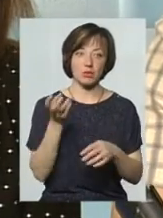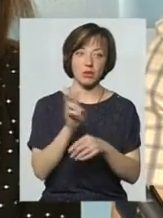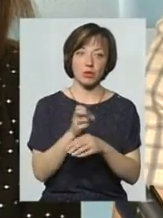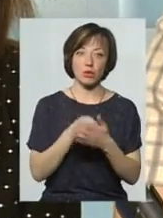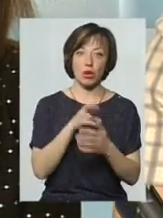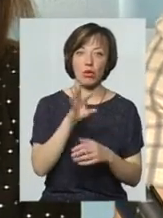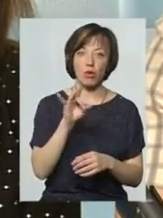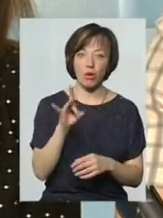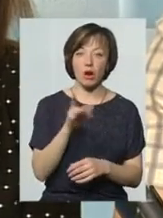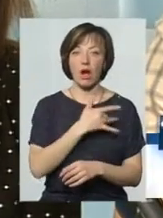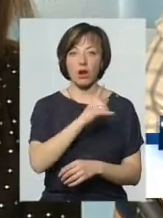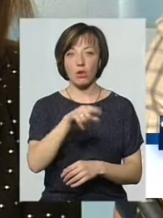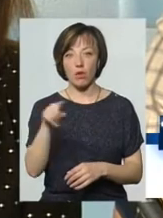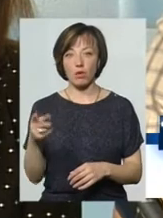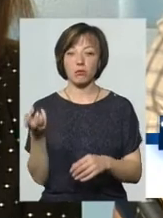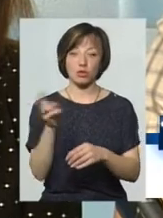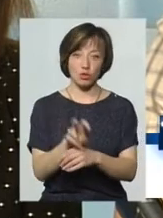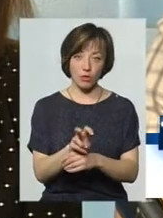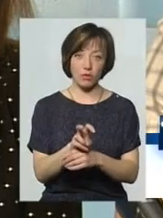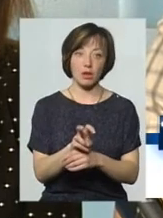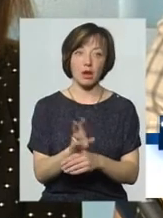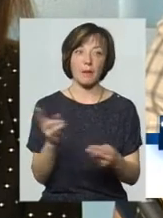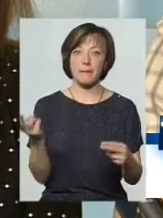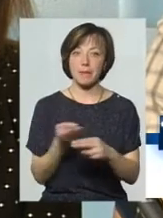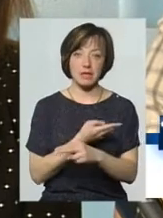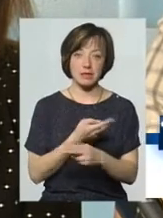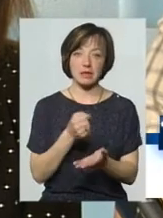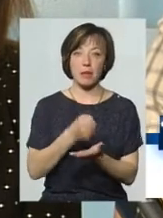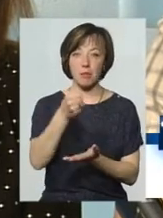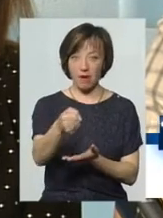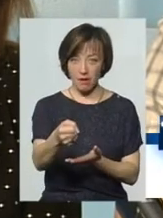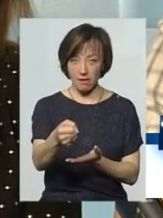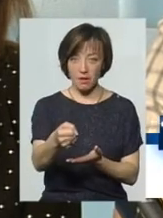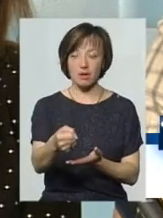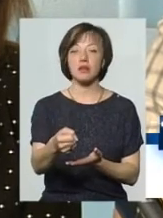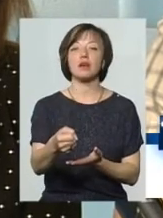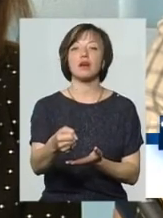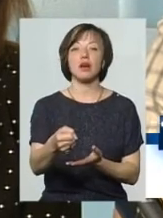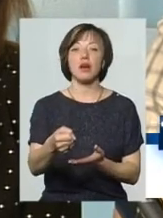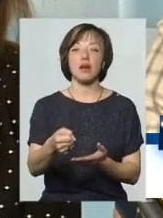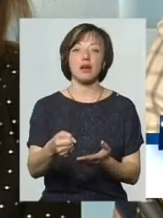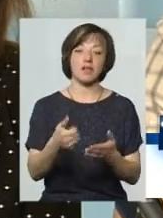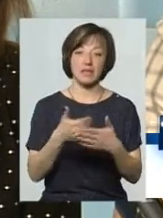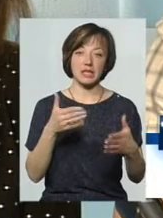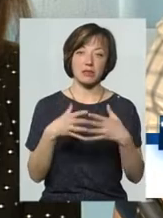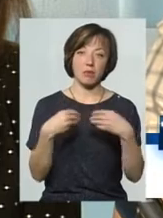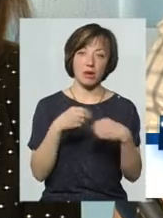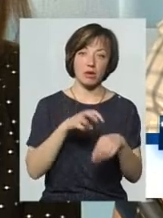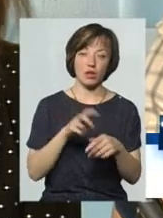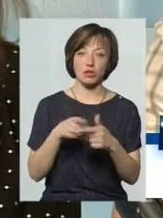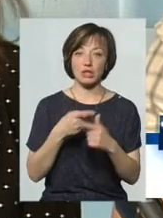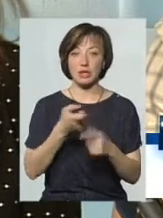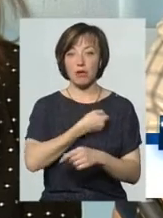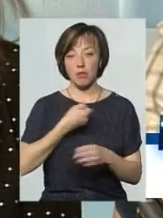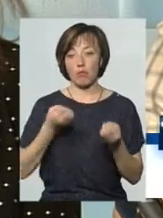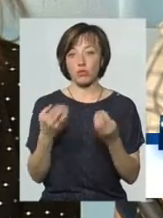до лора, до кардіолога, він прийшов без направлення від сімейного лікаря чи від терапевта,